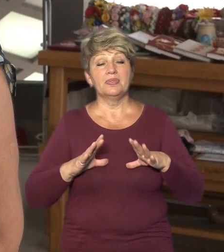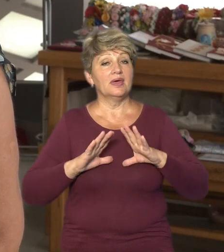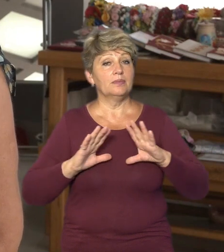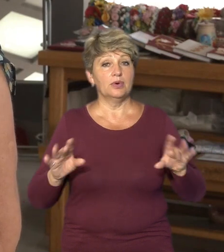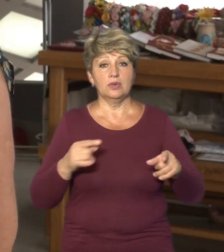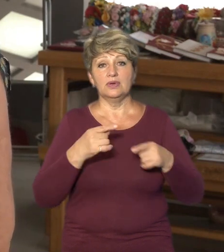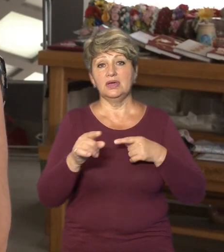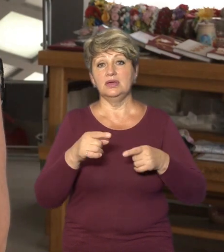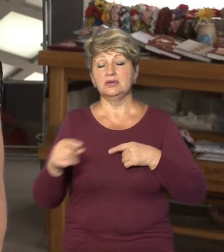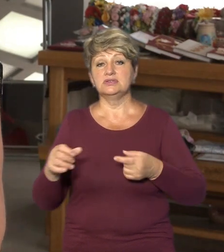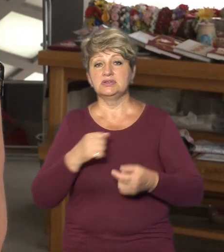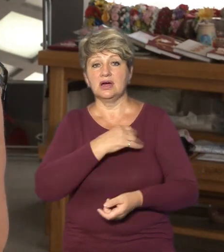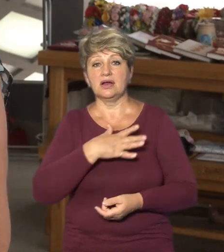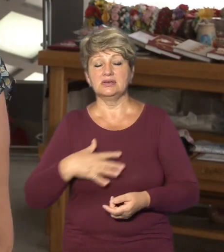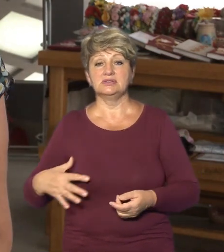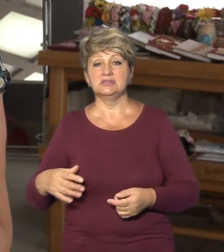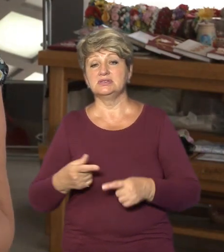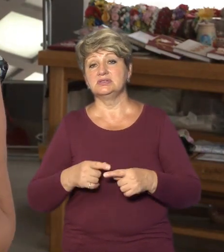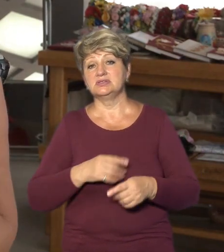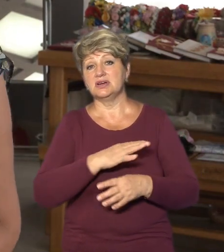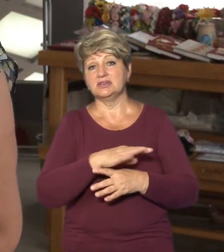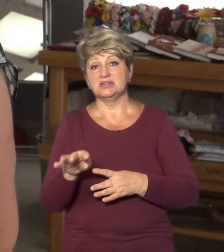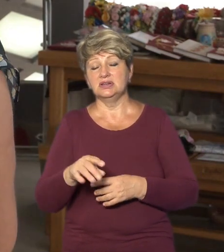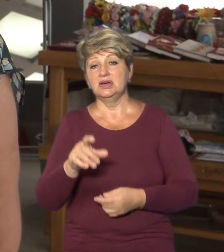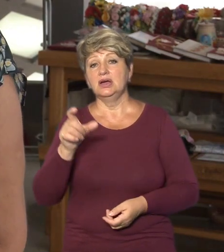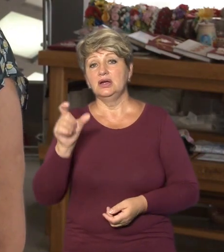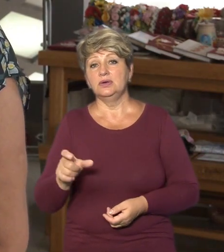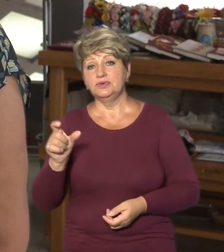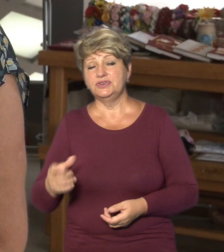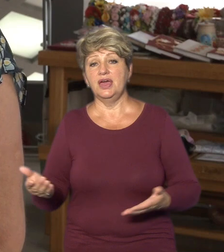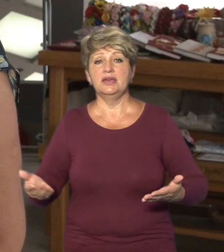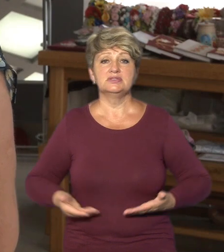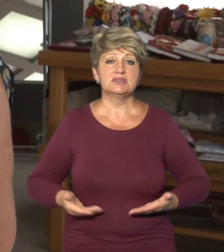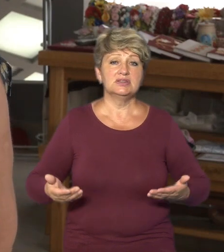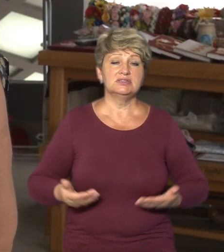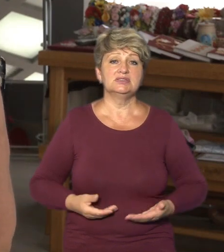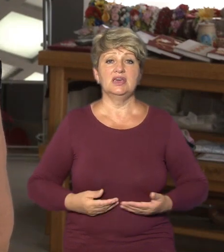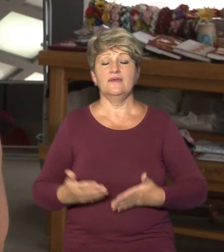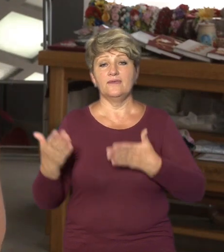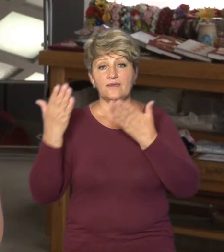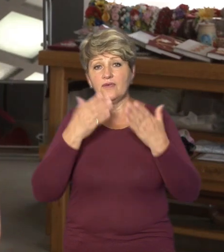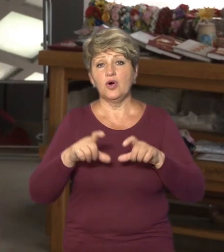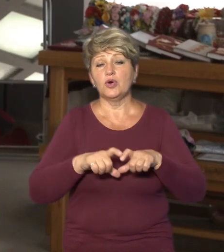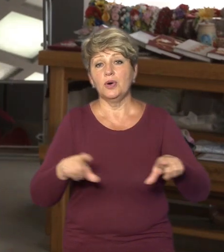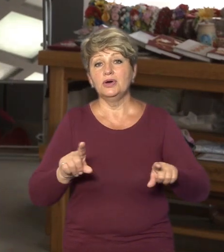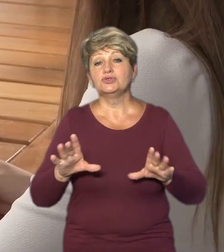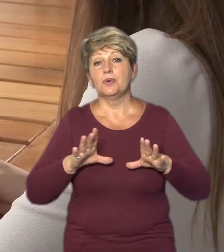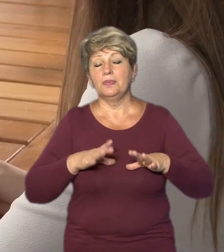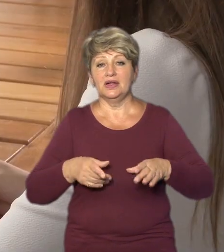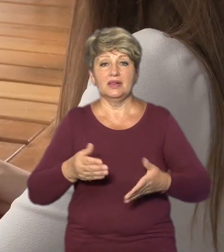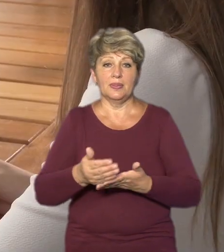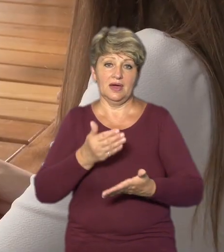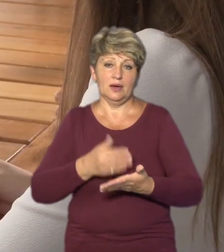розстріляних людей, життів, сорочок, рушників, хатів, щоб в решті була Україна.